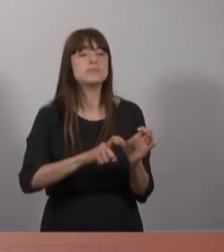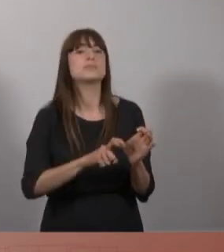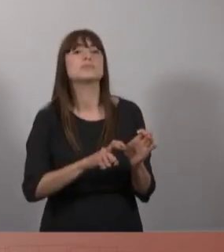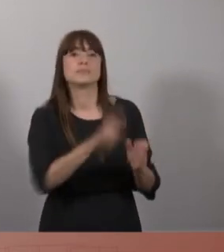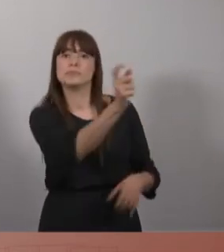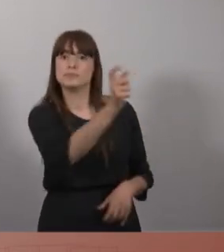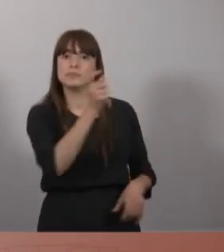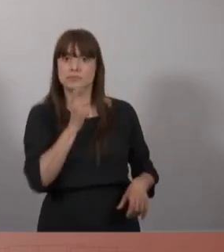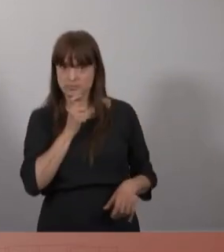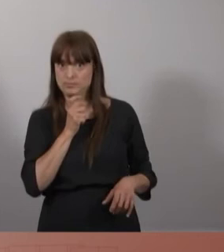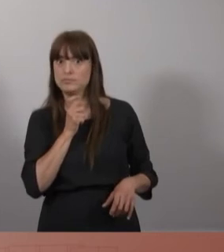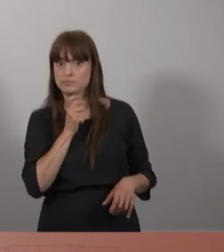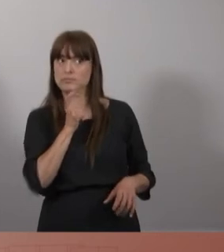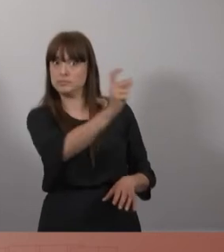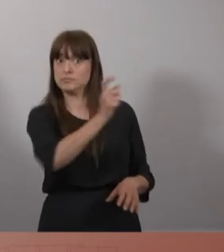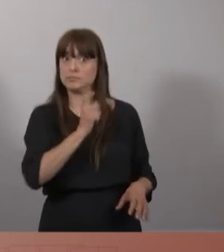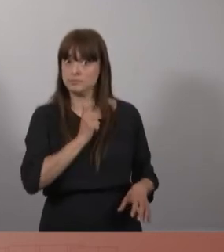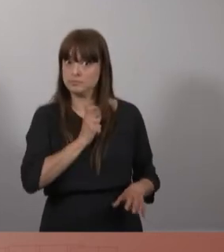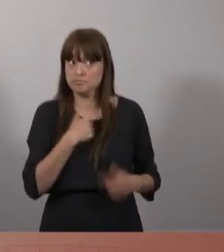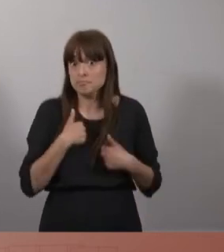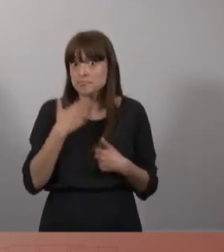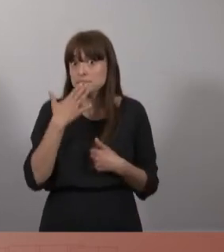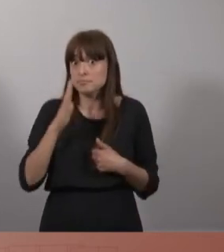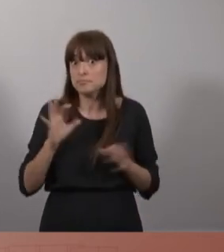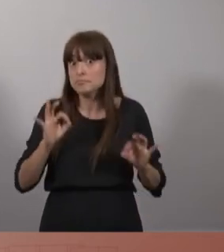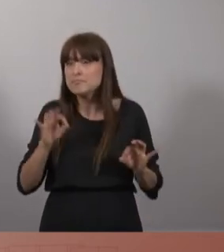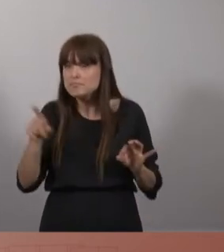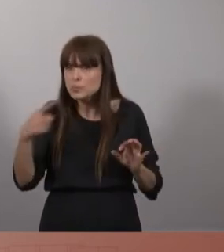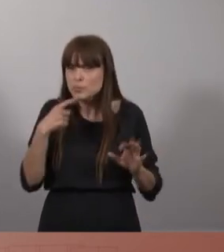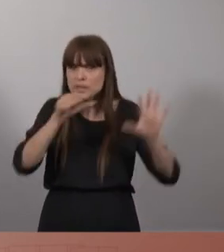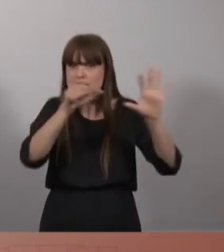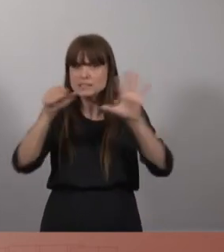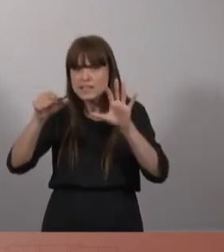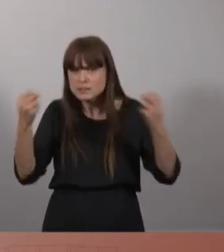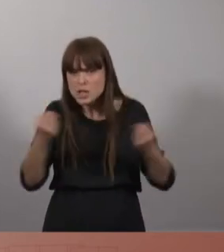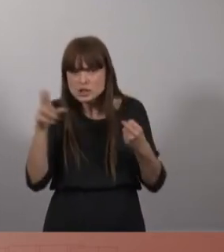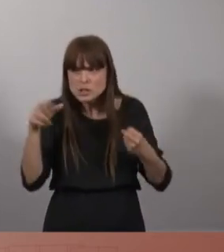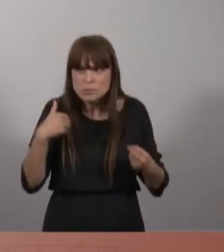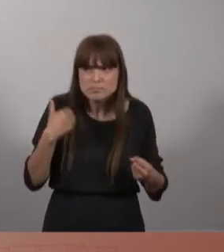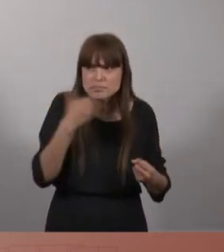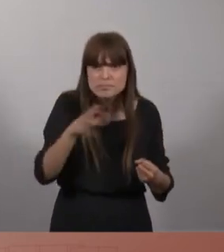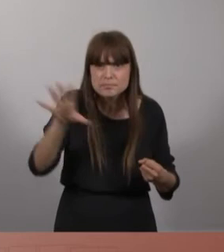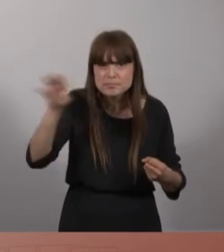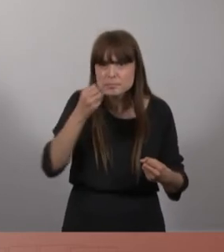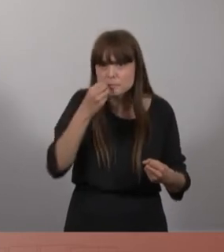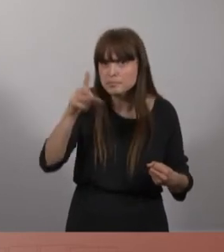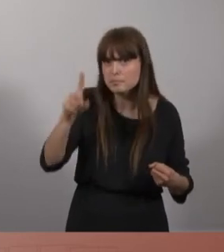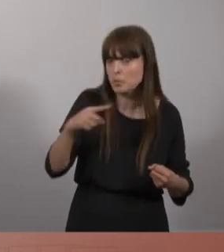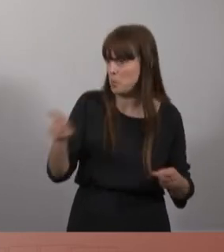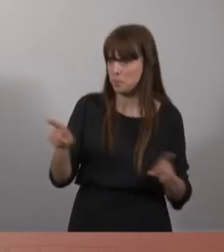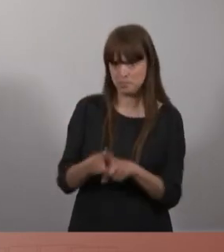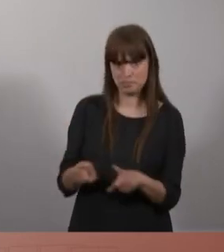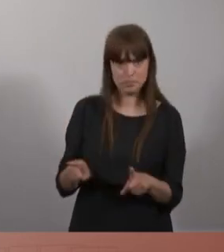xifra que a punts ens toca. A m'ha semblat que vostè deia que serien 600 milions d'euros, no sé si ho he entès bé. En qualsevol cas,